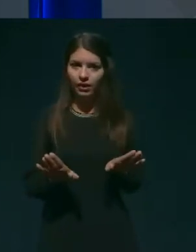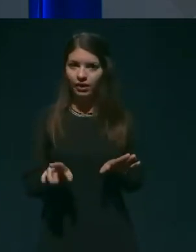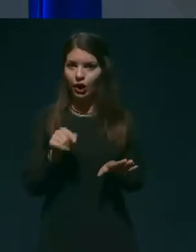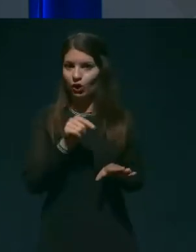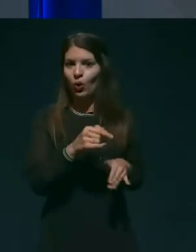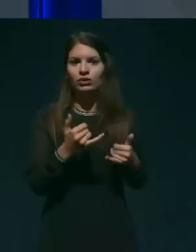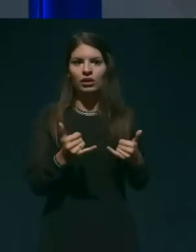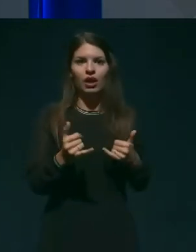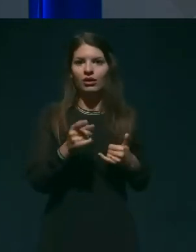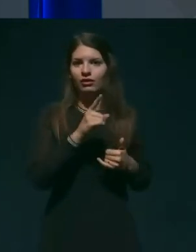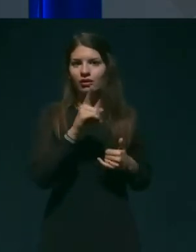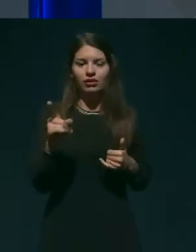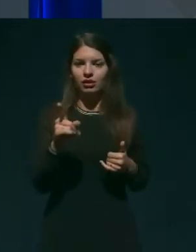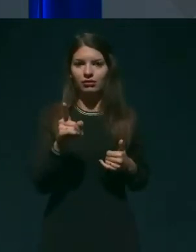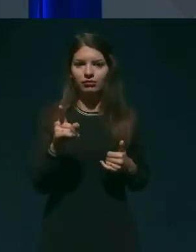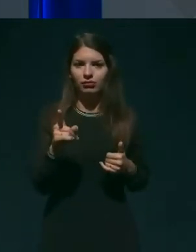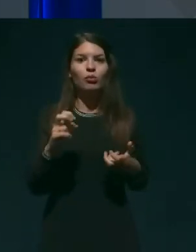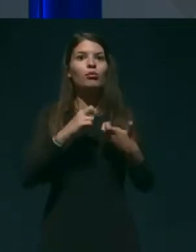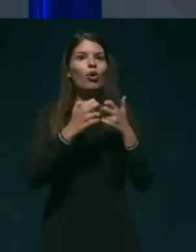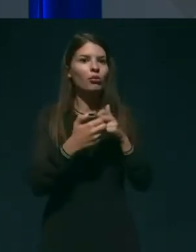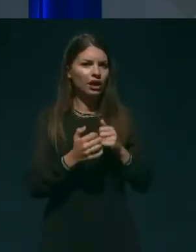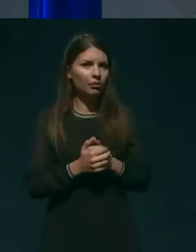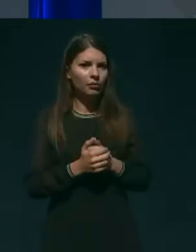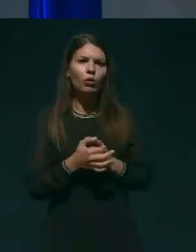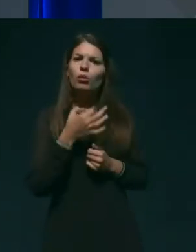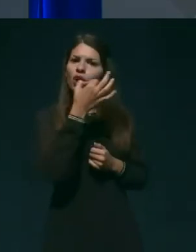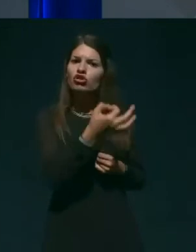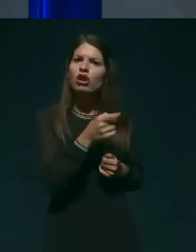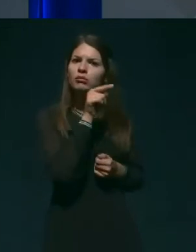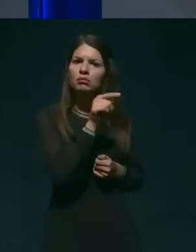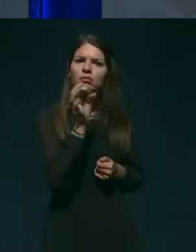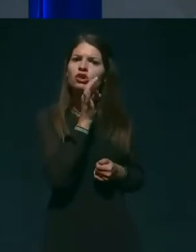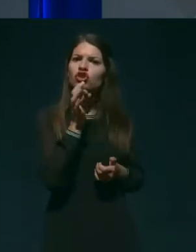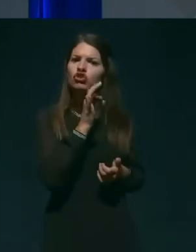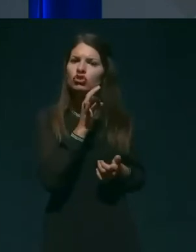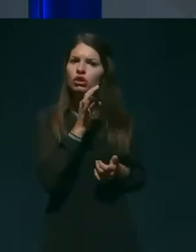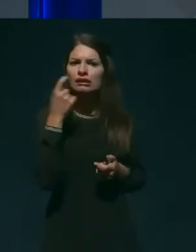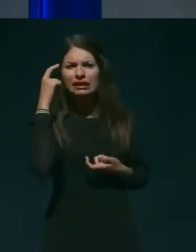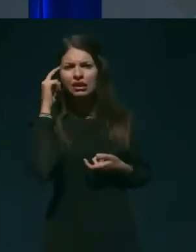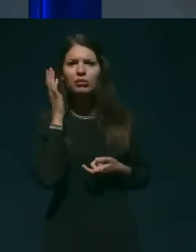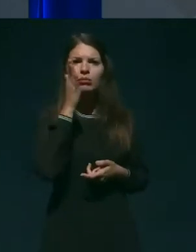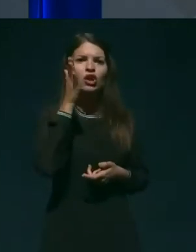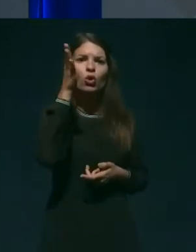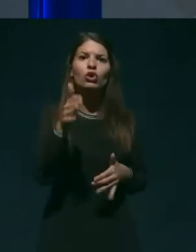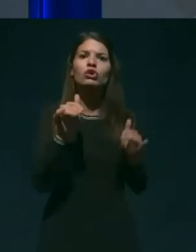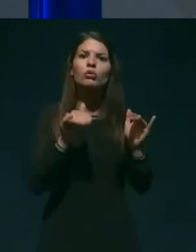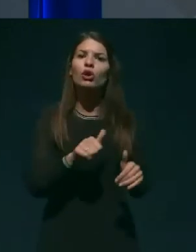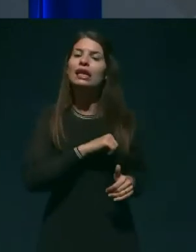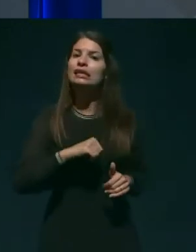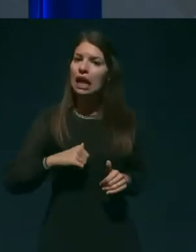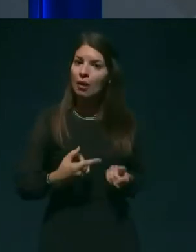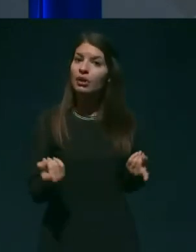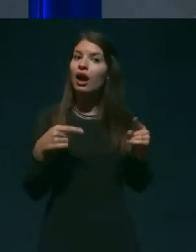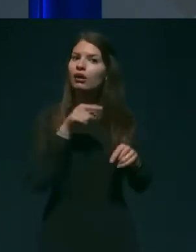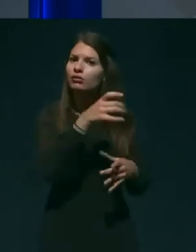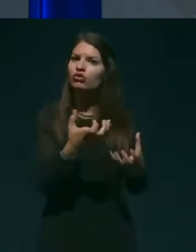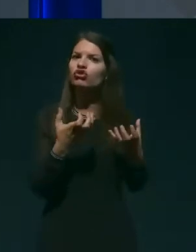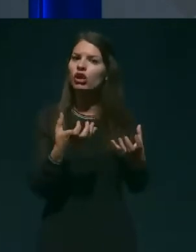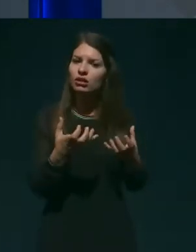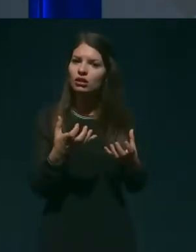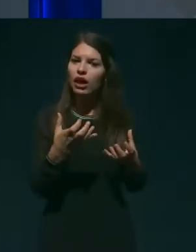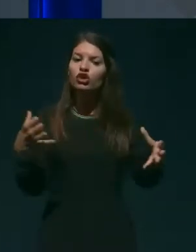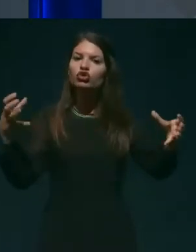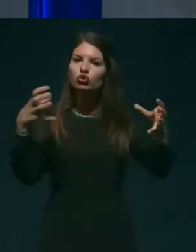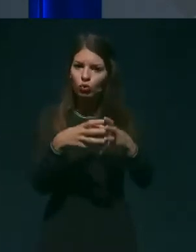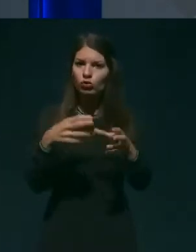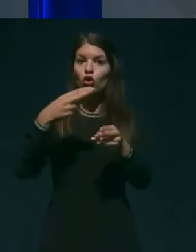na dnevnem redu. Vas tudi ne skrbi v prihodnje, ko boste morali sami naročati. A ste bolj zainteresirani za to skupno naročilo, ki